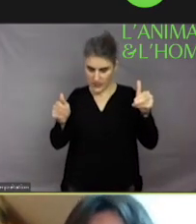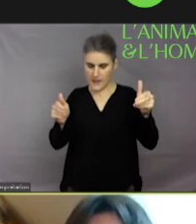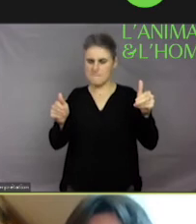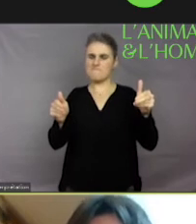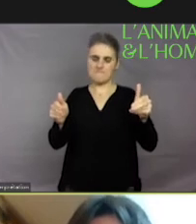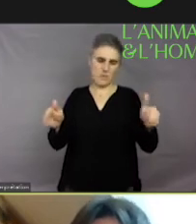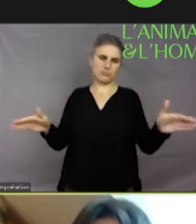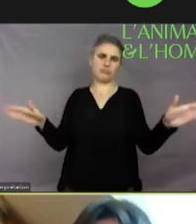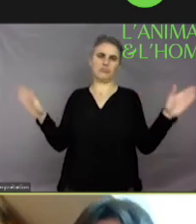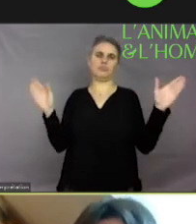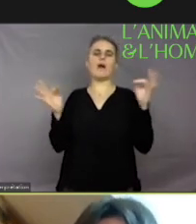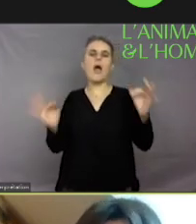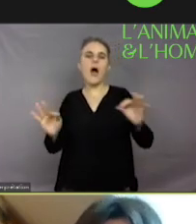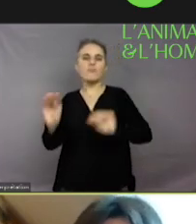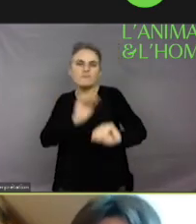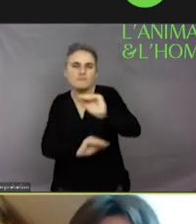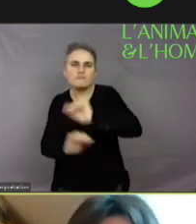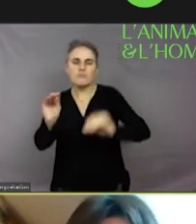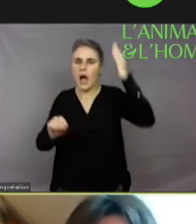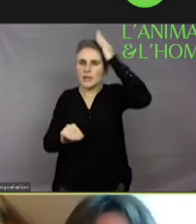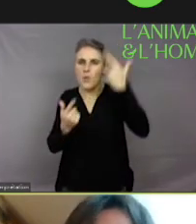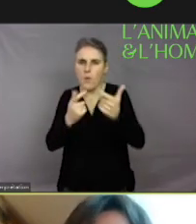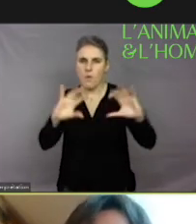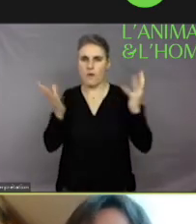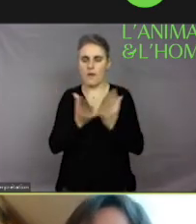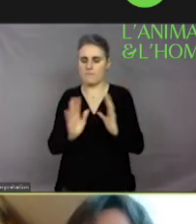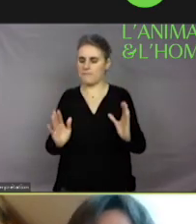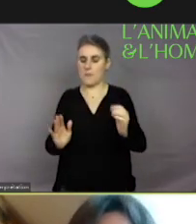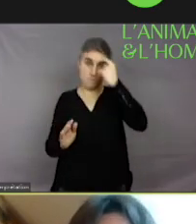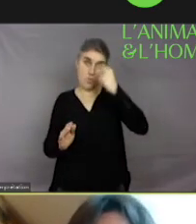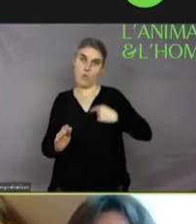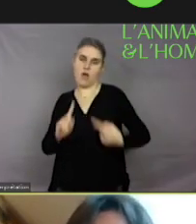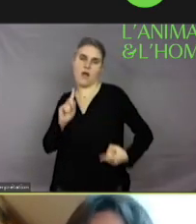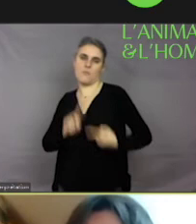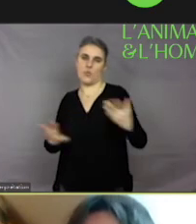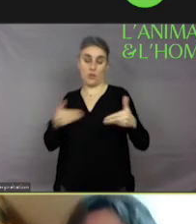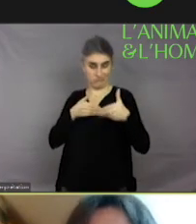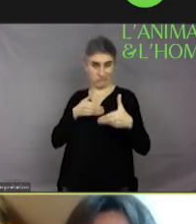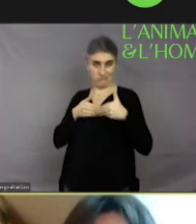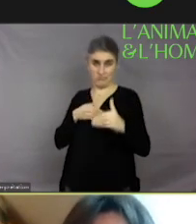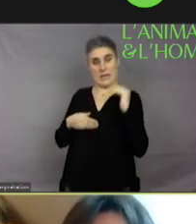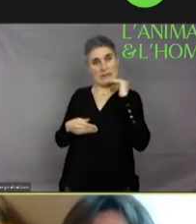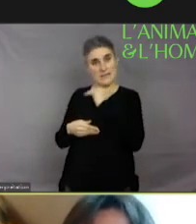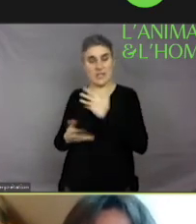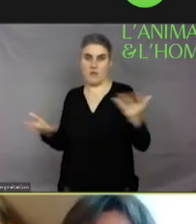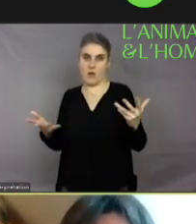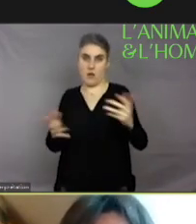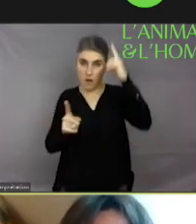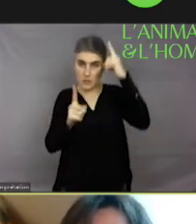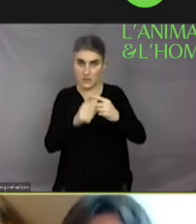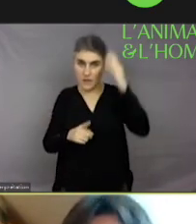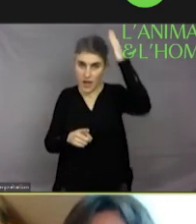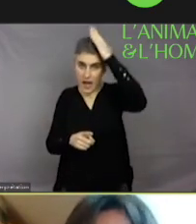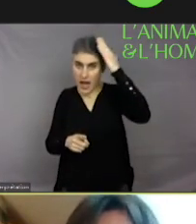-traitance animale. Pour moi, il faut viser à très court terme l'épanouissement des